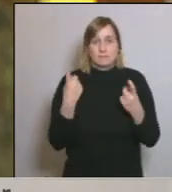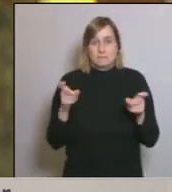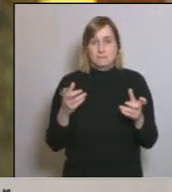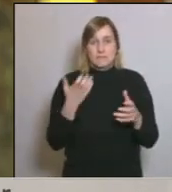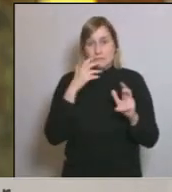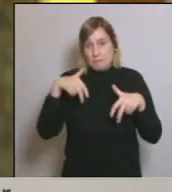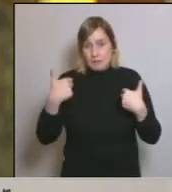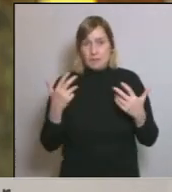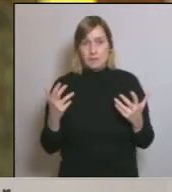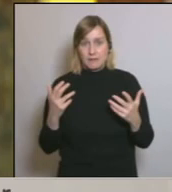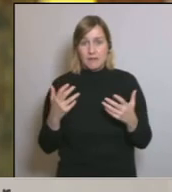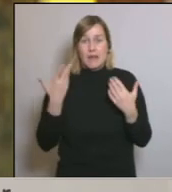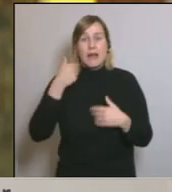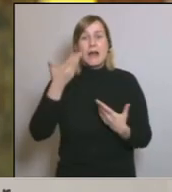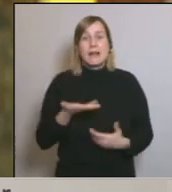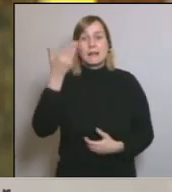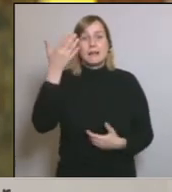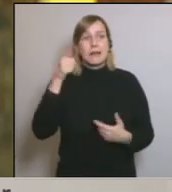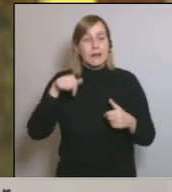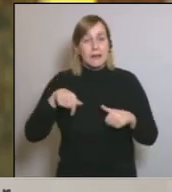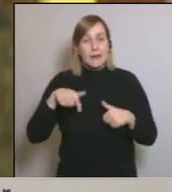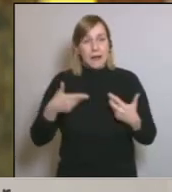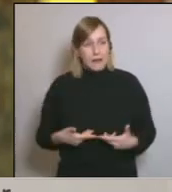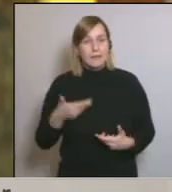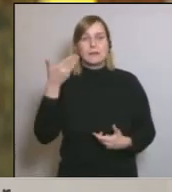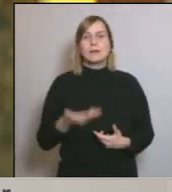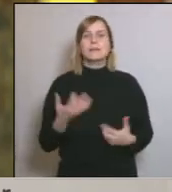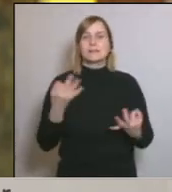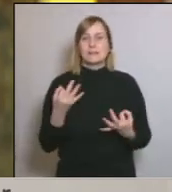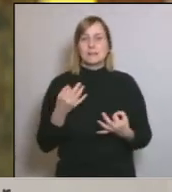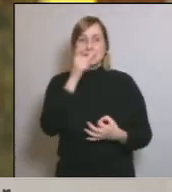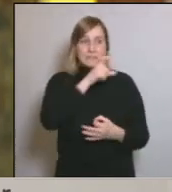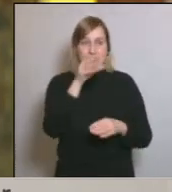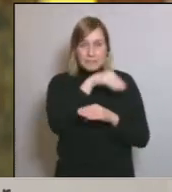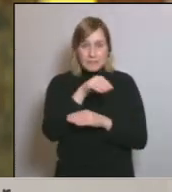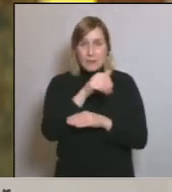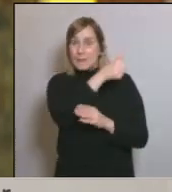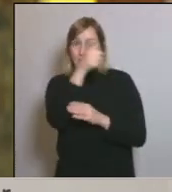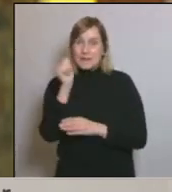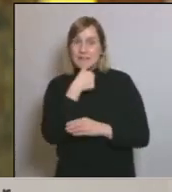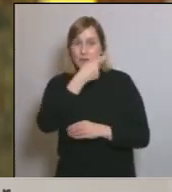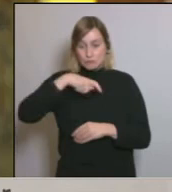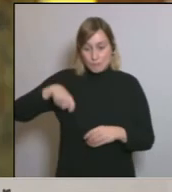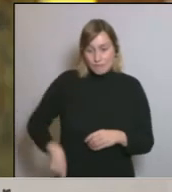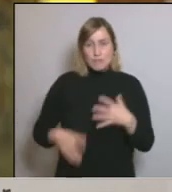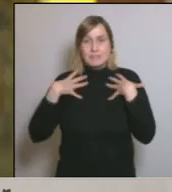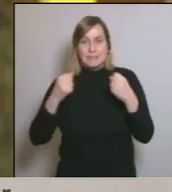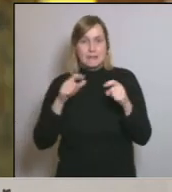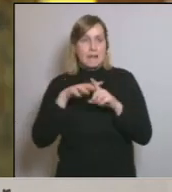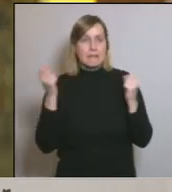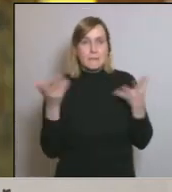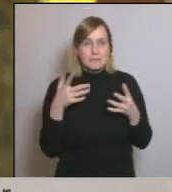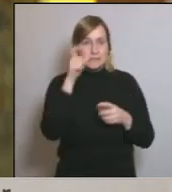permeteu. El que ara és important és que tinguem cura de la gent. En primer lloc, dels nostres professionals sanitaris,'emergències, dels